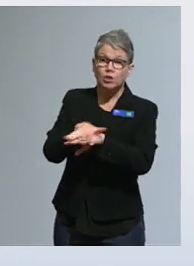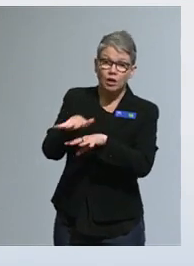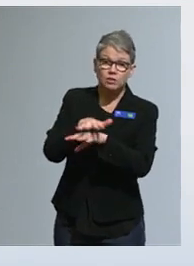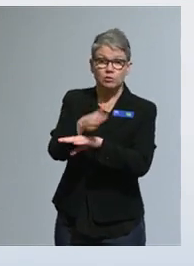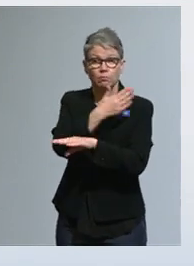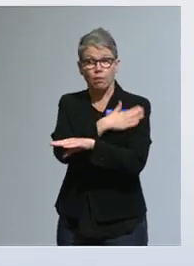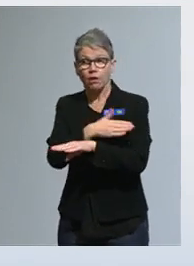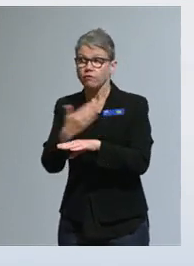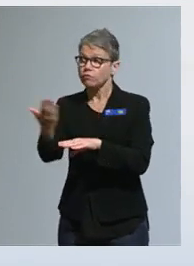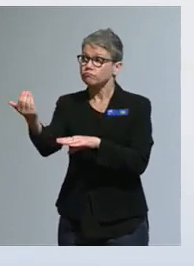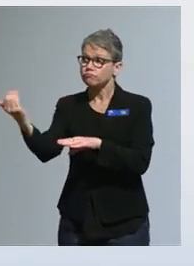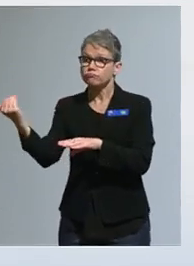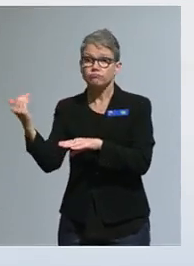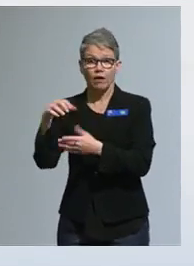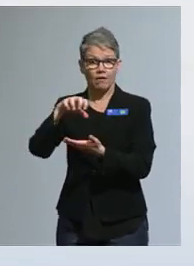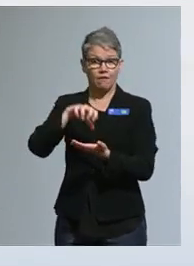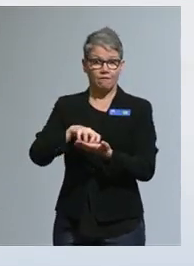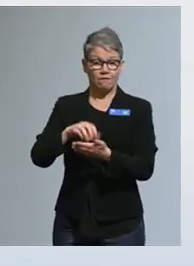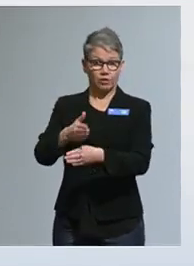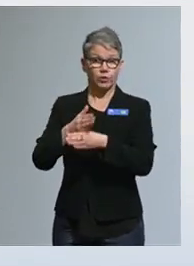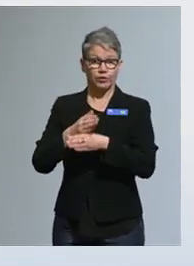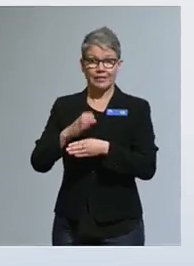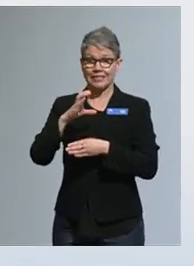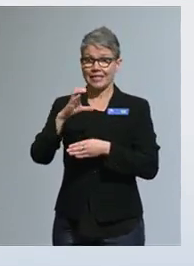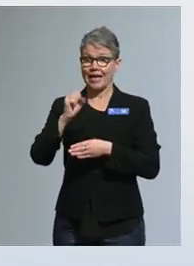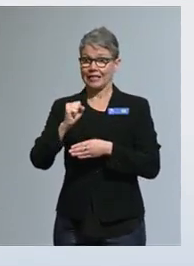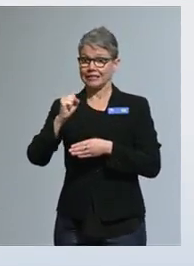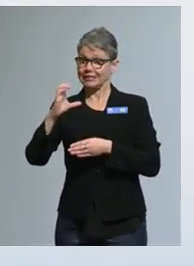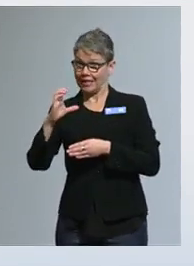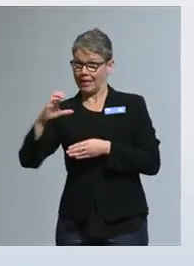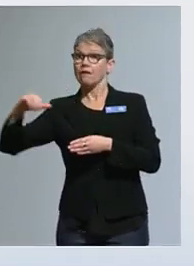valtioyhtiön CSC kautta.